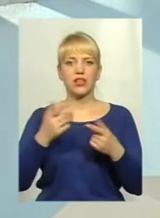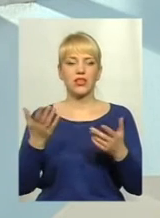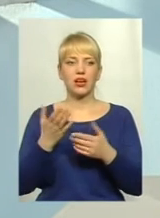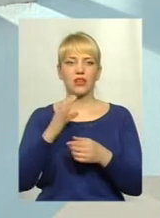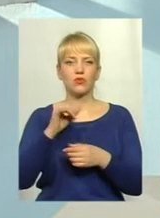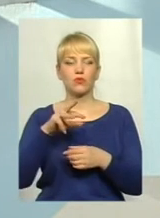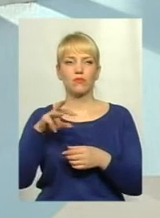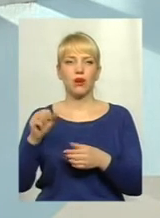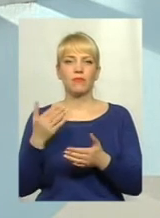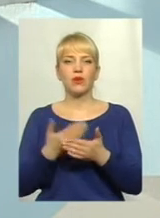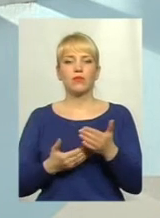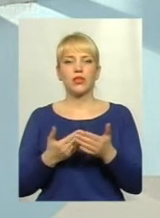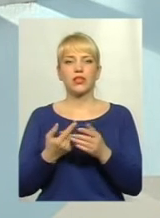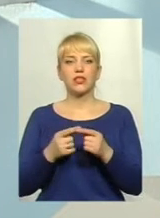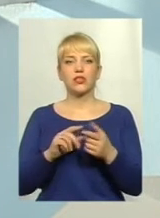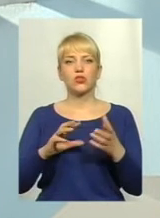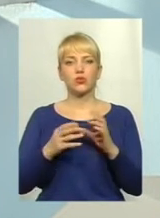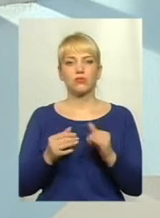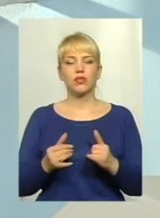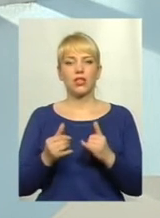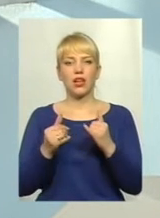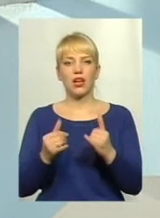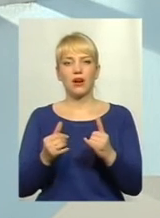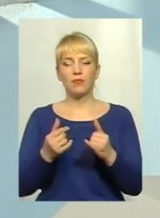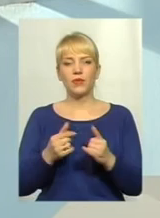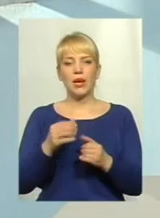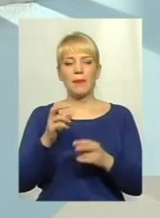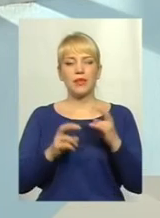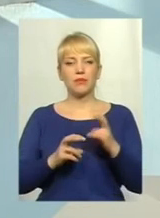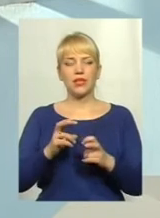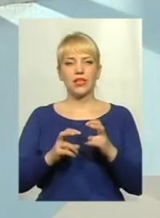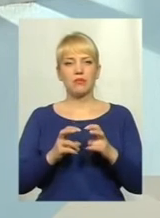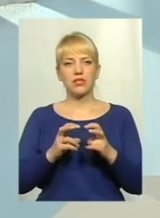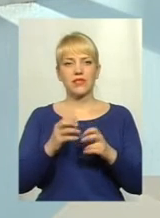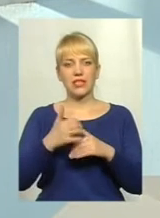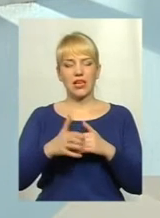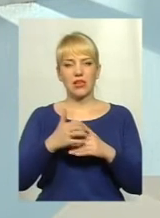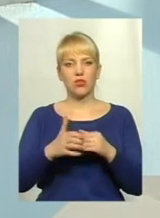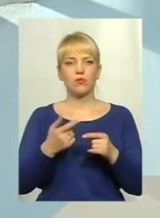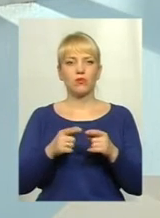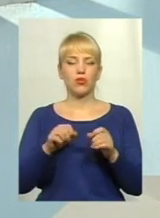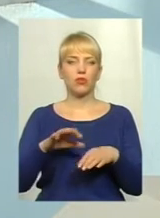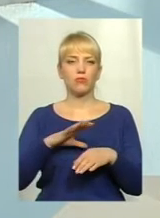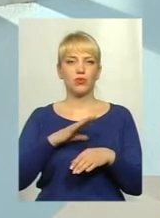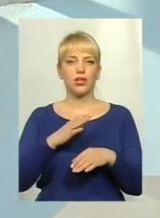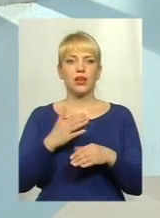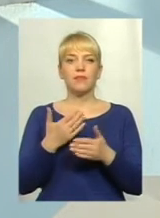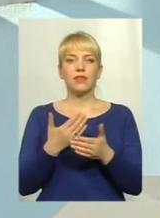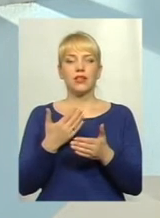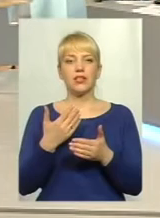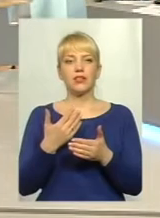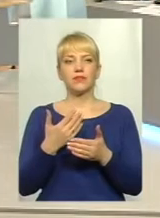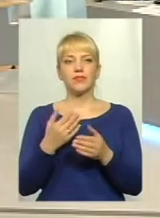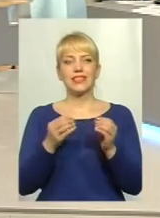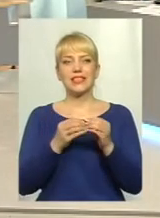прикладу, ці суми для підприємств такої середньої ланки могли складати порядку від десятків